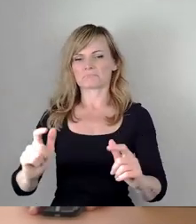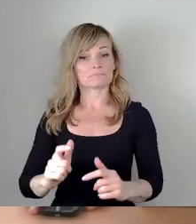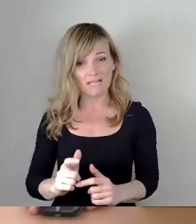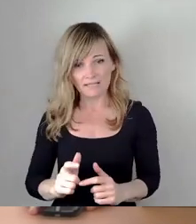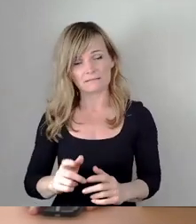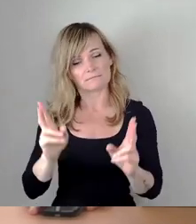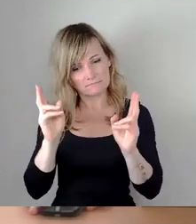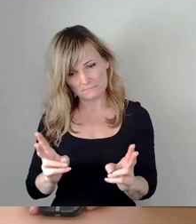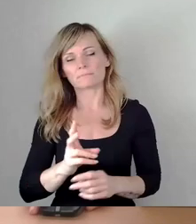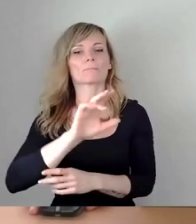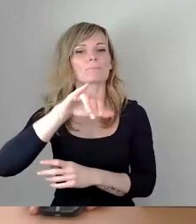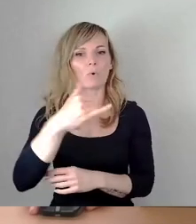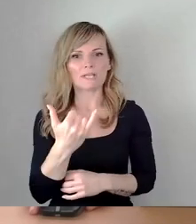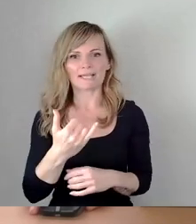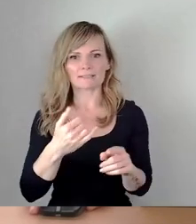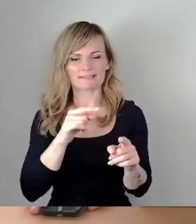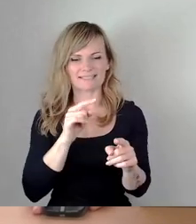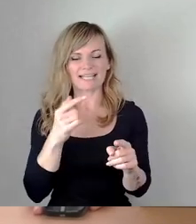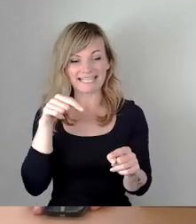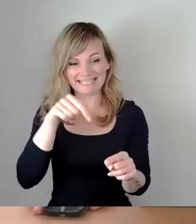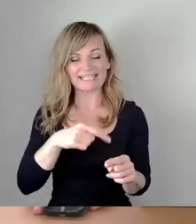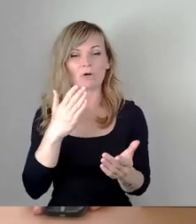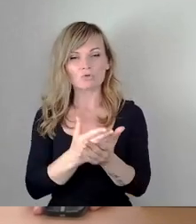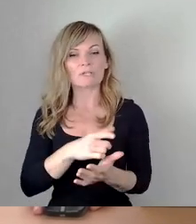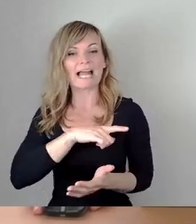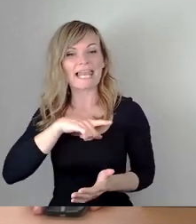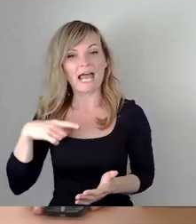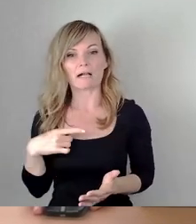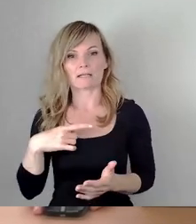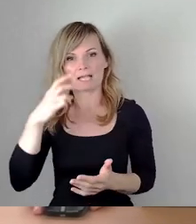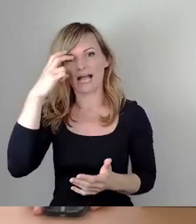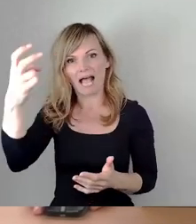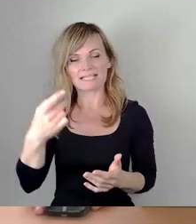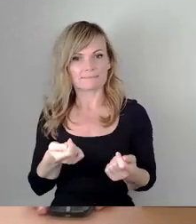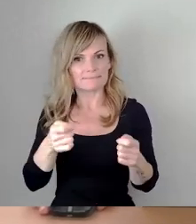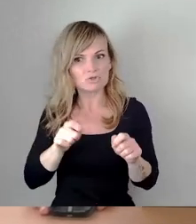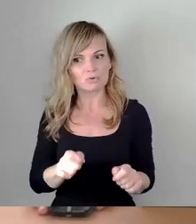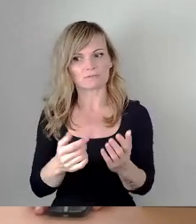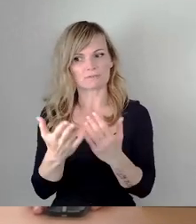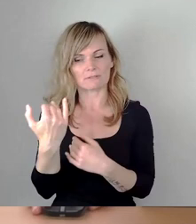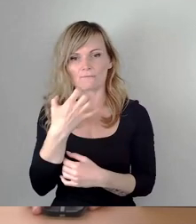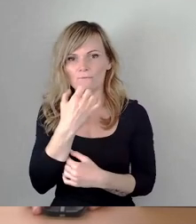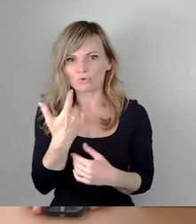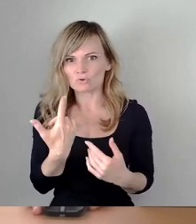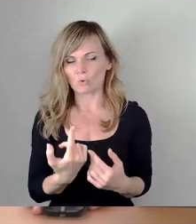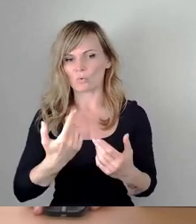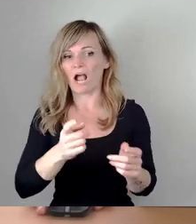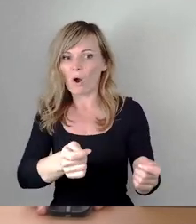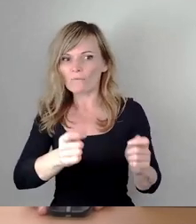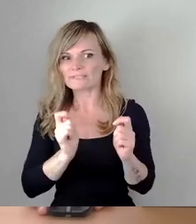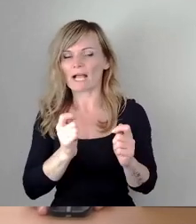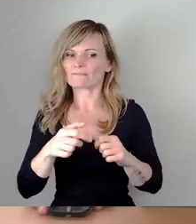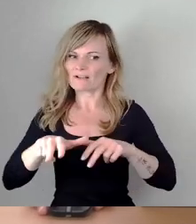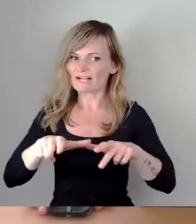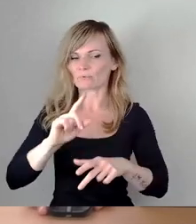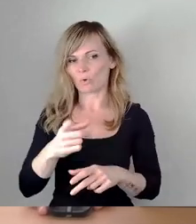-Bewerbung gesetzt, die hier schon lange in Ratsbeschlüssen einen deutlichen Auftrag an die Verwaltung mit auf den